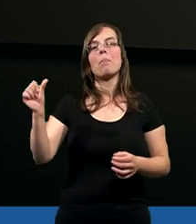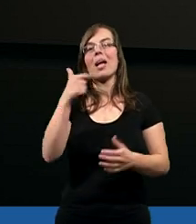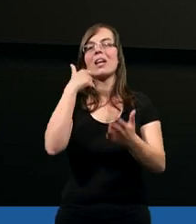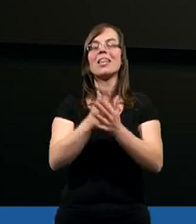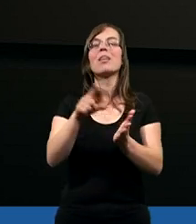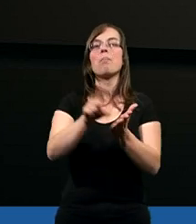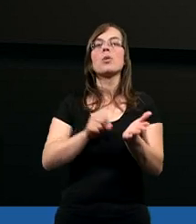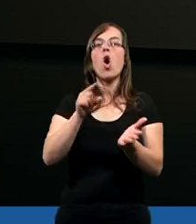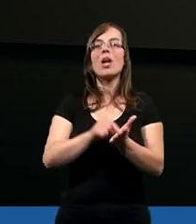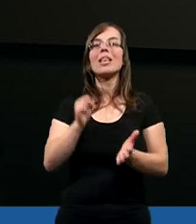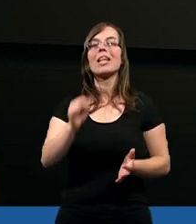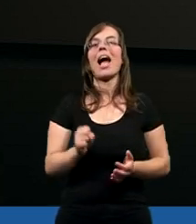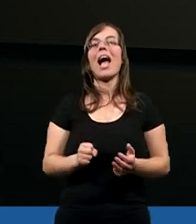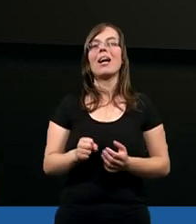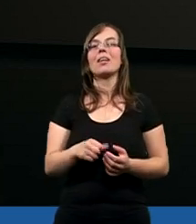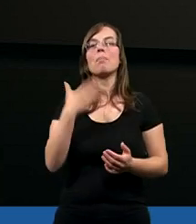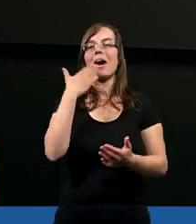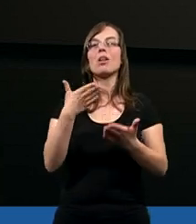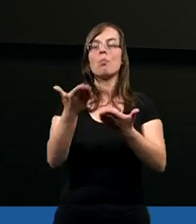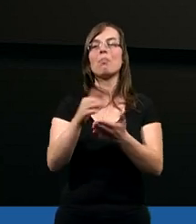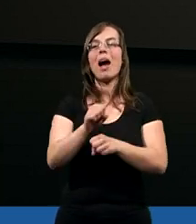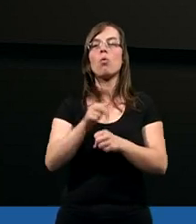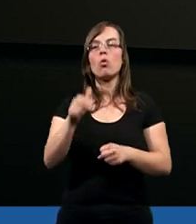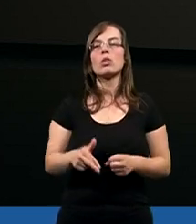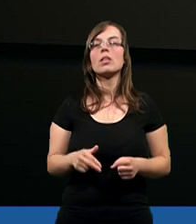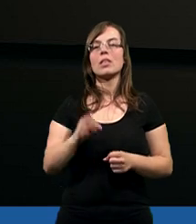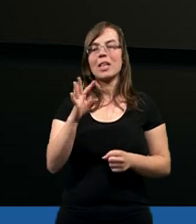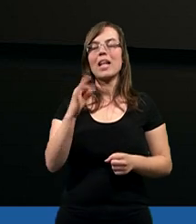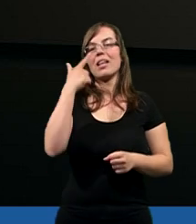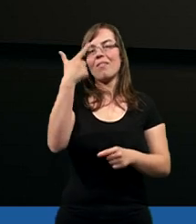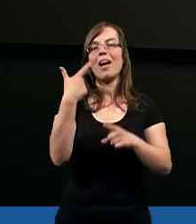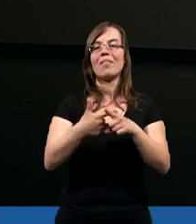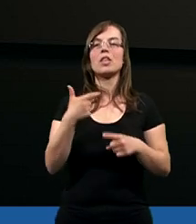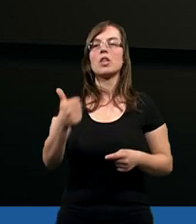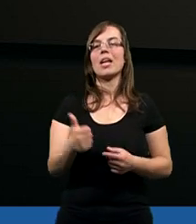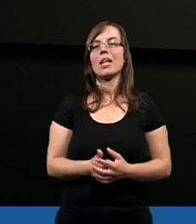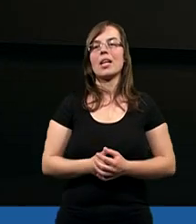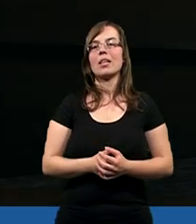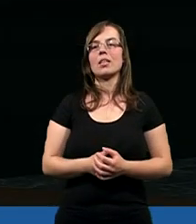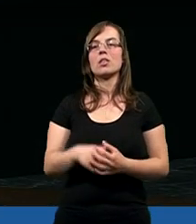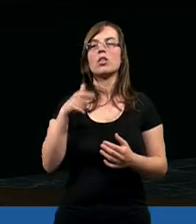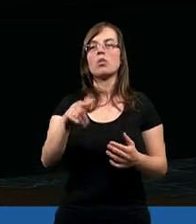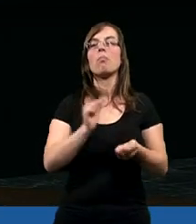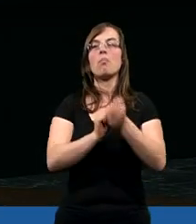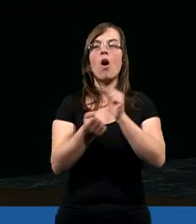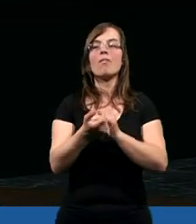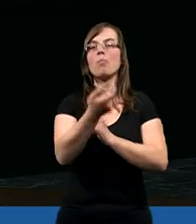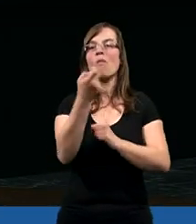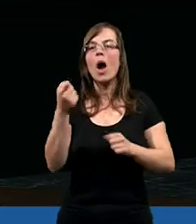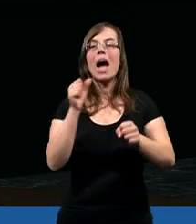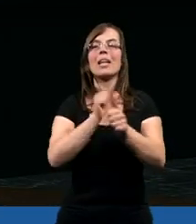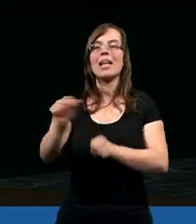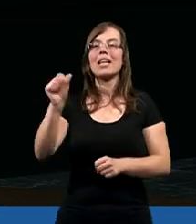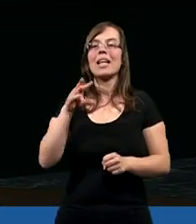Pierwszy list Piotra. Bardzo proszę, Magda, przeczytaj. Dwa dwadzieścia jeden. Na to bowiem